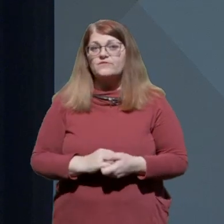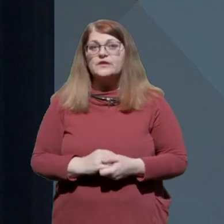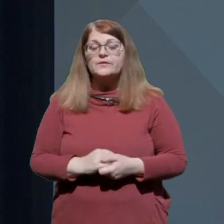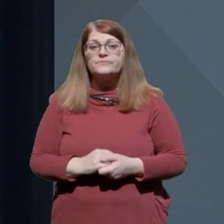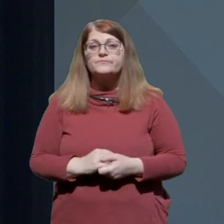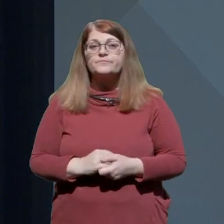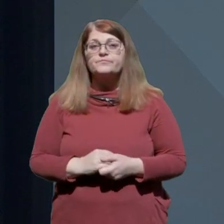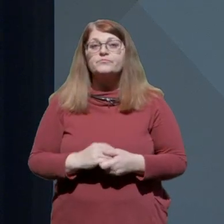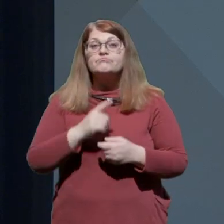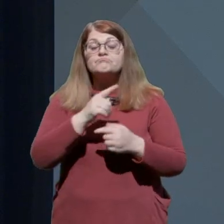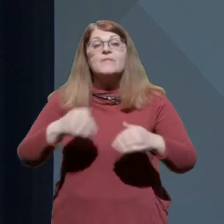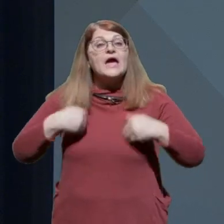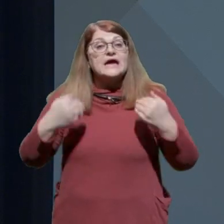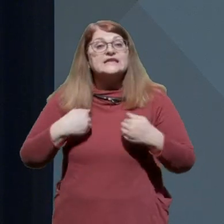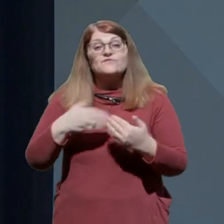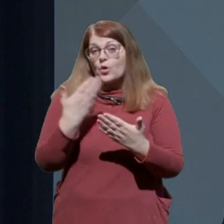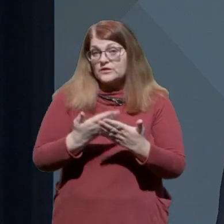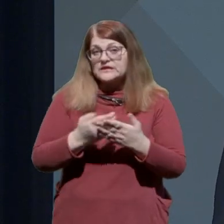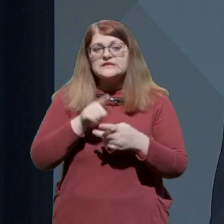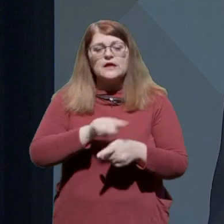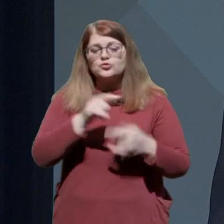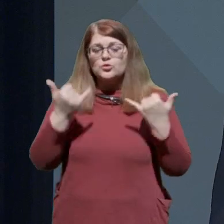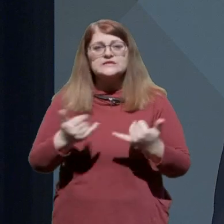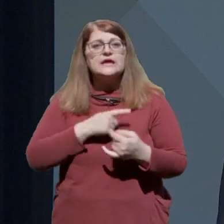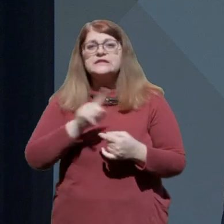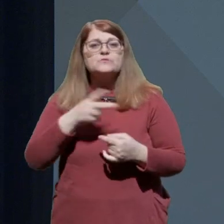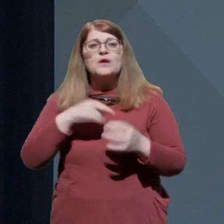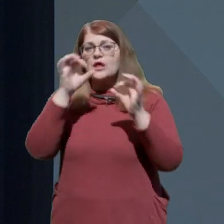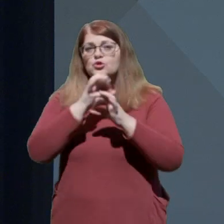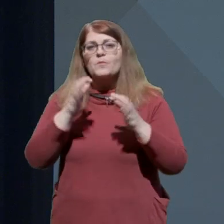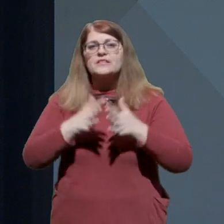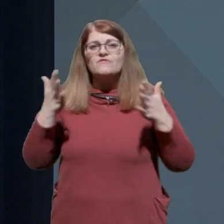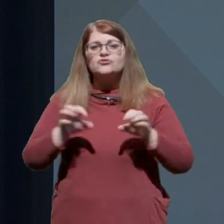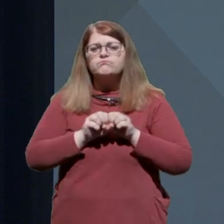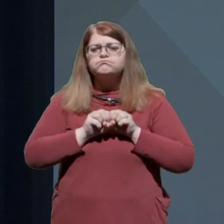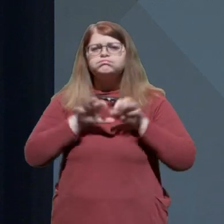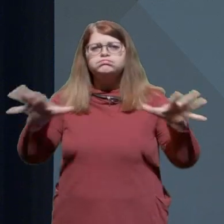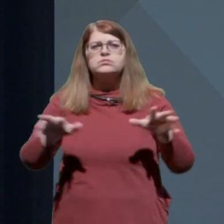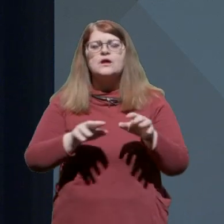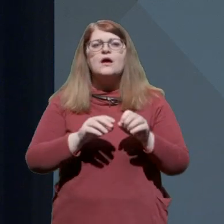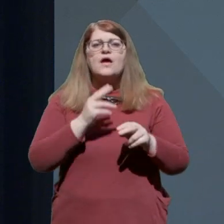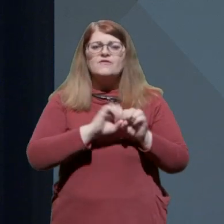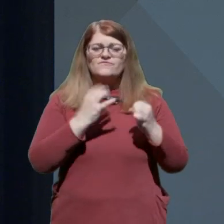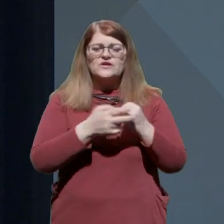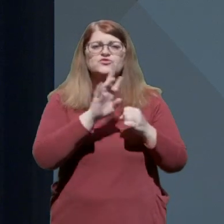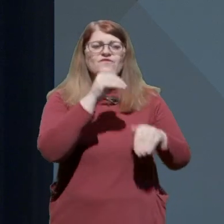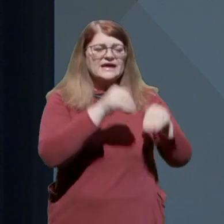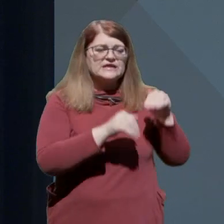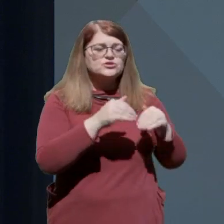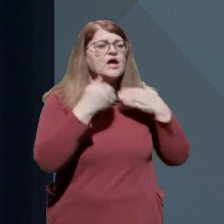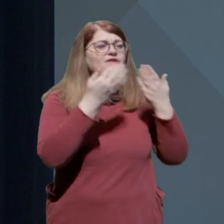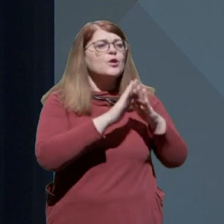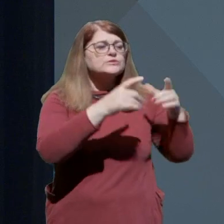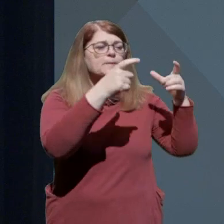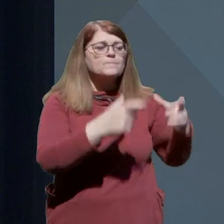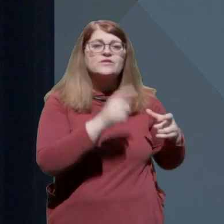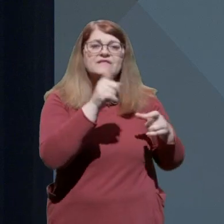Razveseljuje dejstvo, da doslej nismo imeli nobenega večjega izbruha virusa v industriji. Hvala vsem podjetnikom